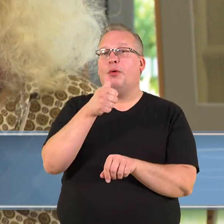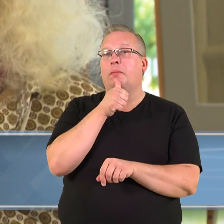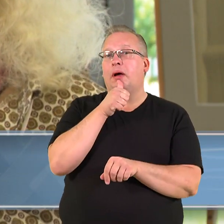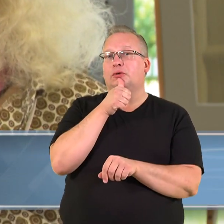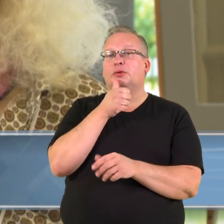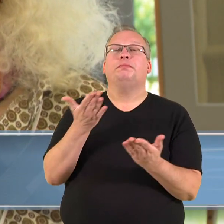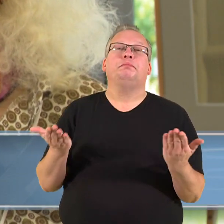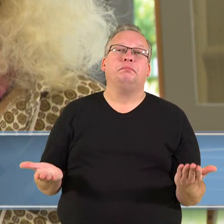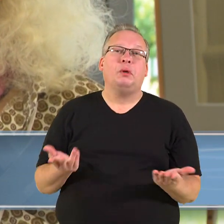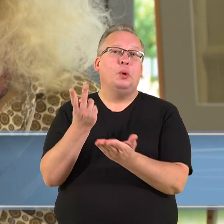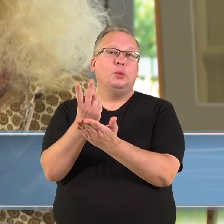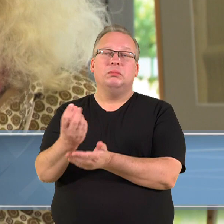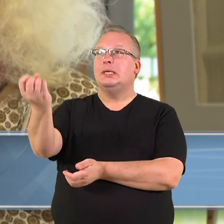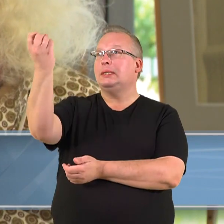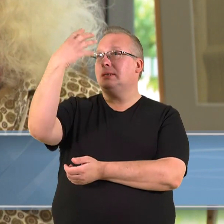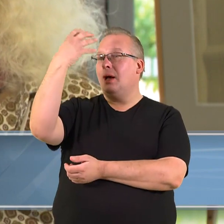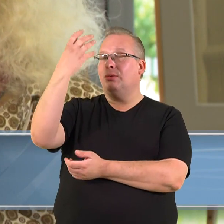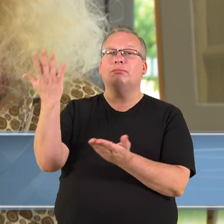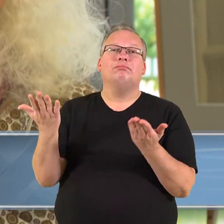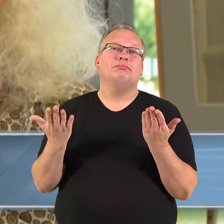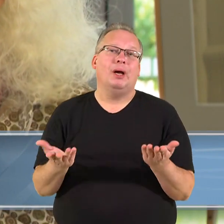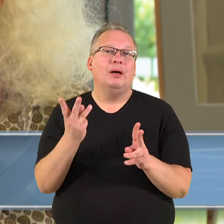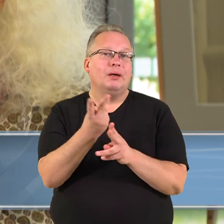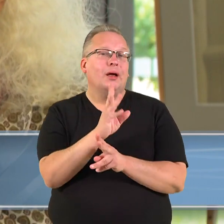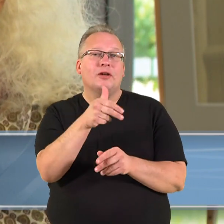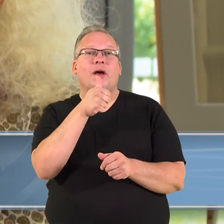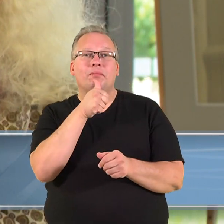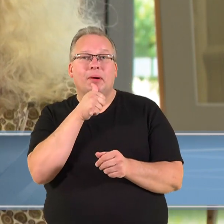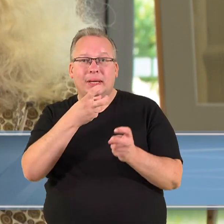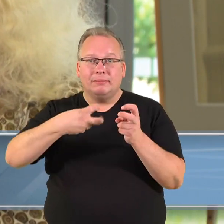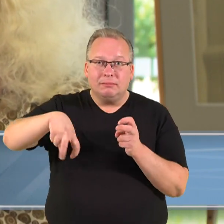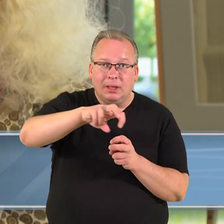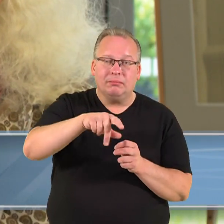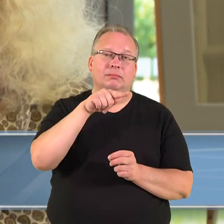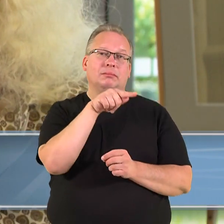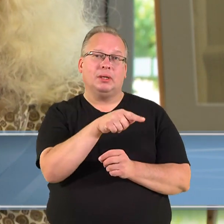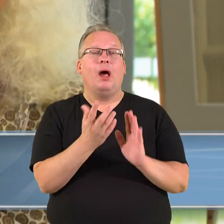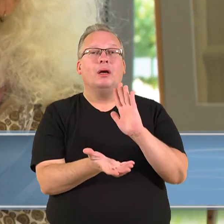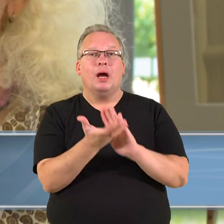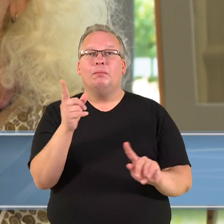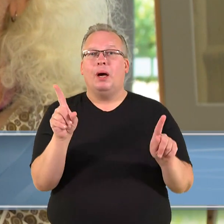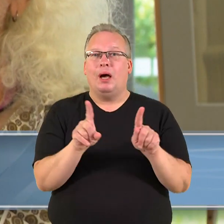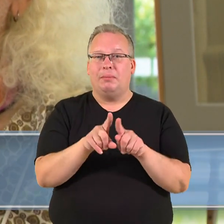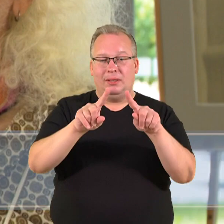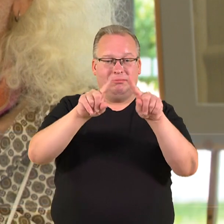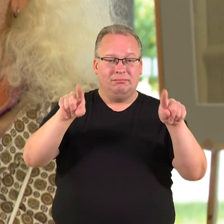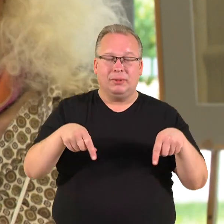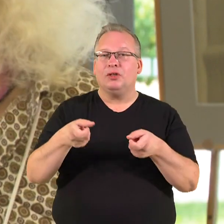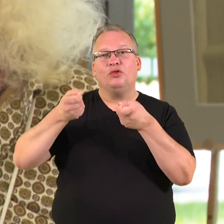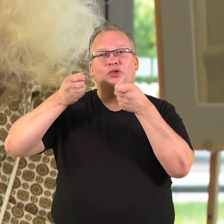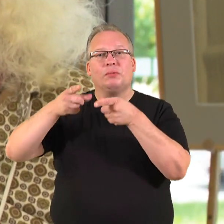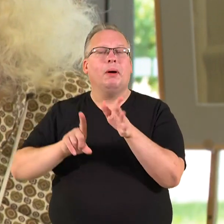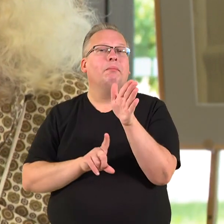tiesiog ir deginti saulį, gal reikia kažką pabandyti. Susiradau, reiškia, štent tokį lentelę išmestą